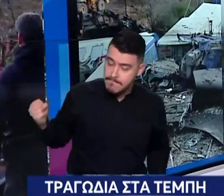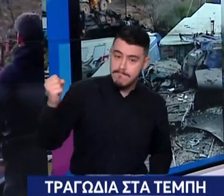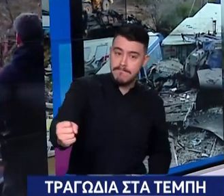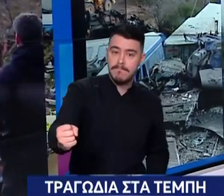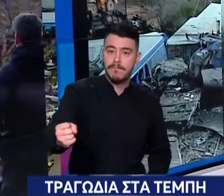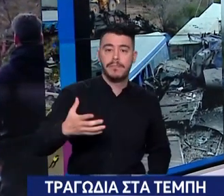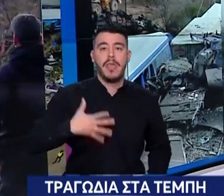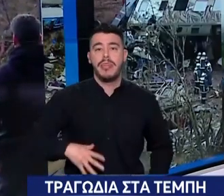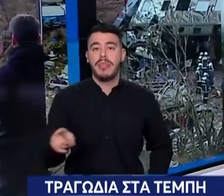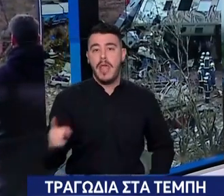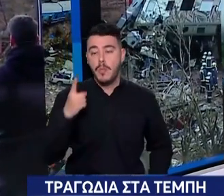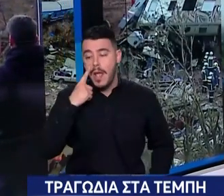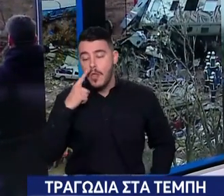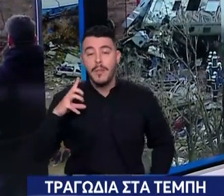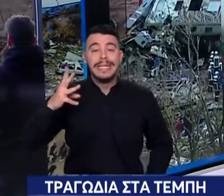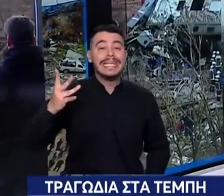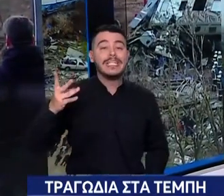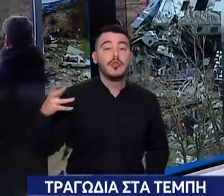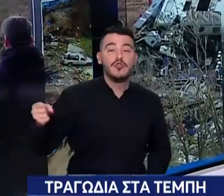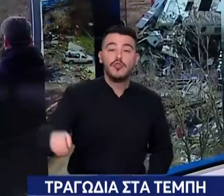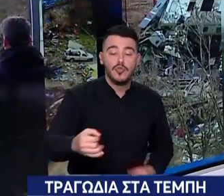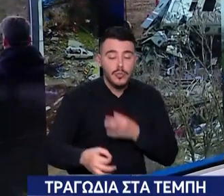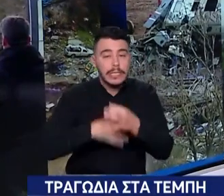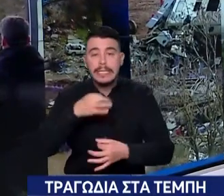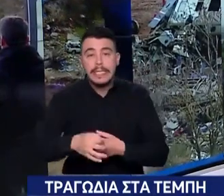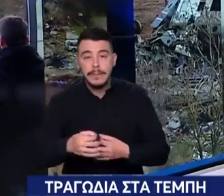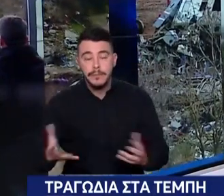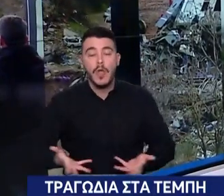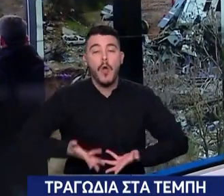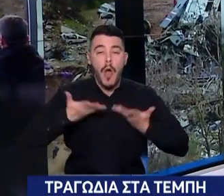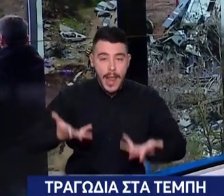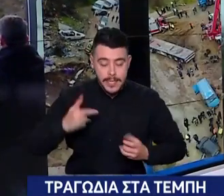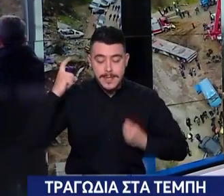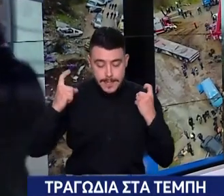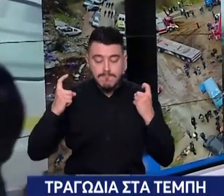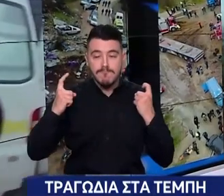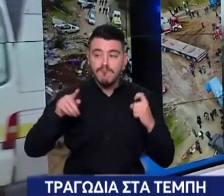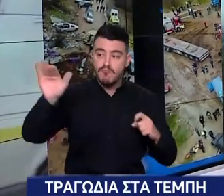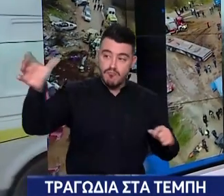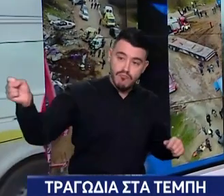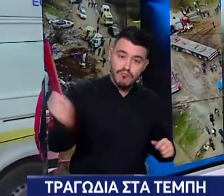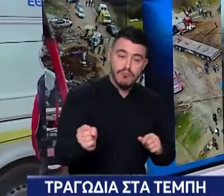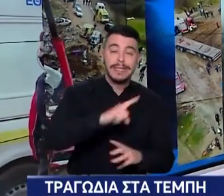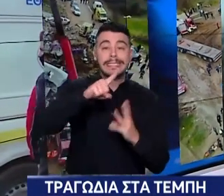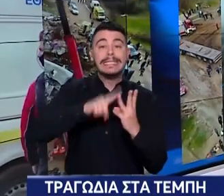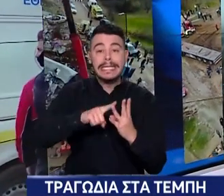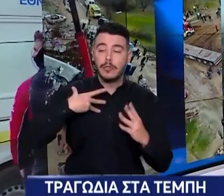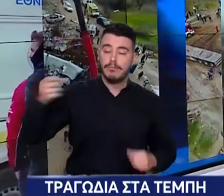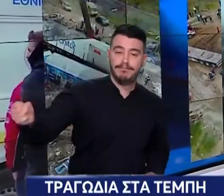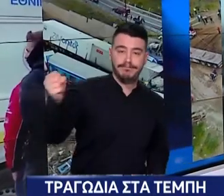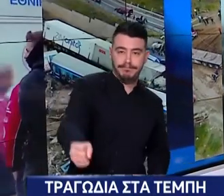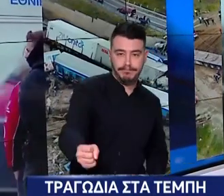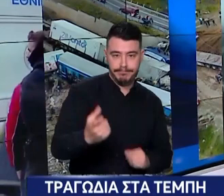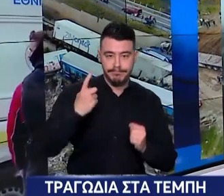εμπορευματική αμαξοστοιχεία. Έτσι λοιπόν ο ανακριτής θα ορίσει έναν πραγματογνώμονα από το Εθνικό Μετσόβιο